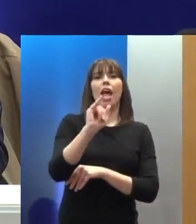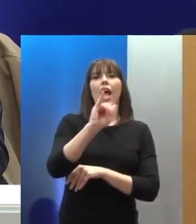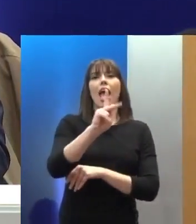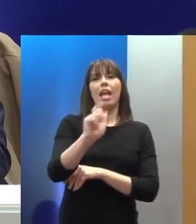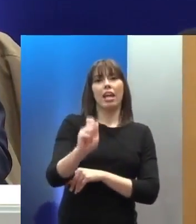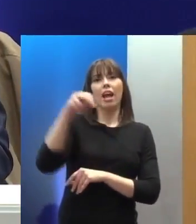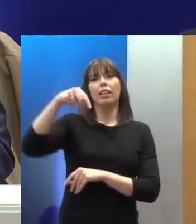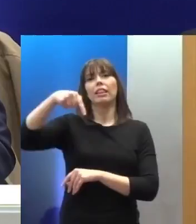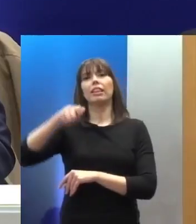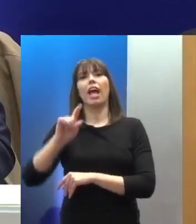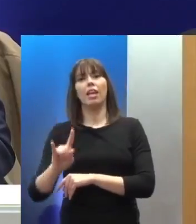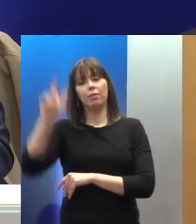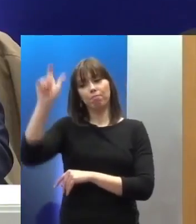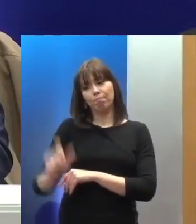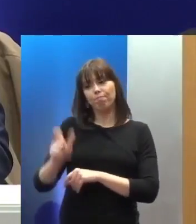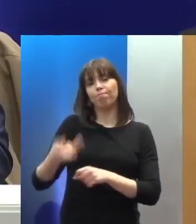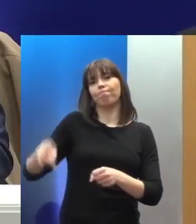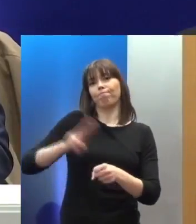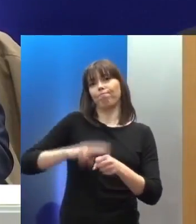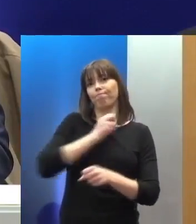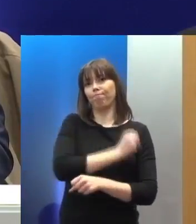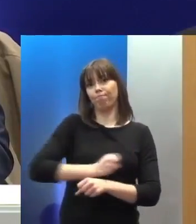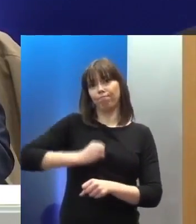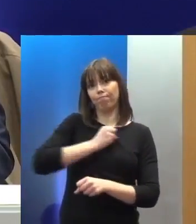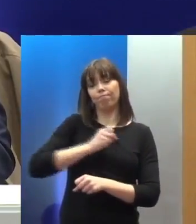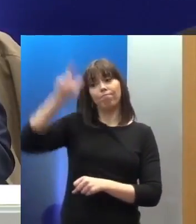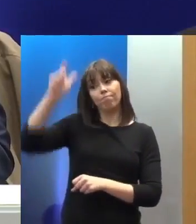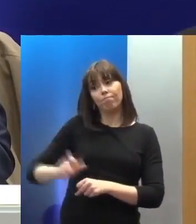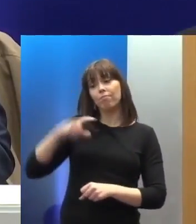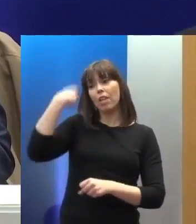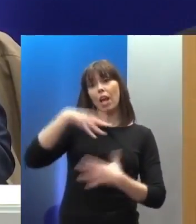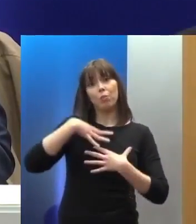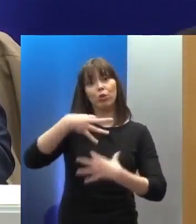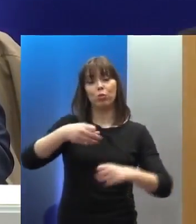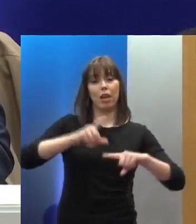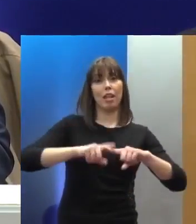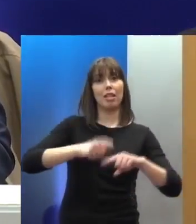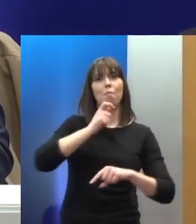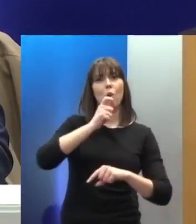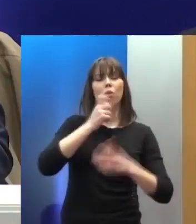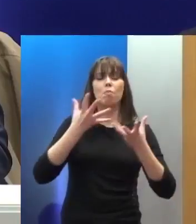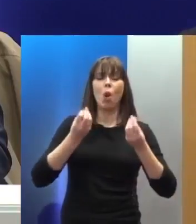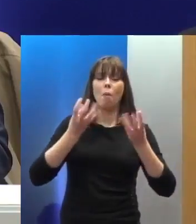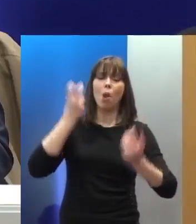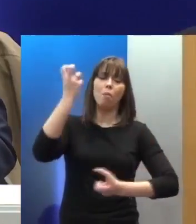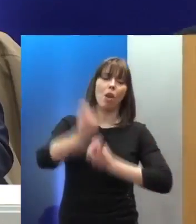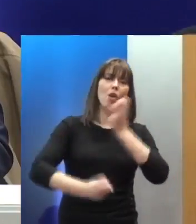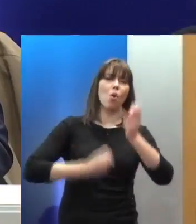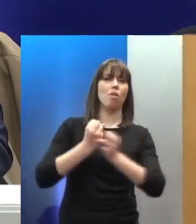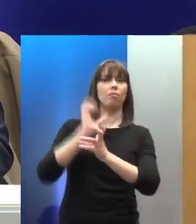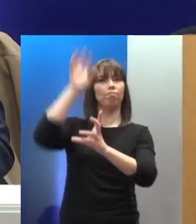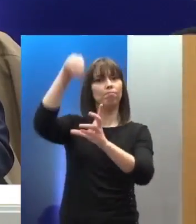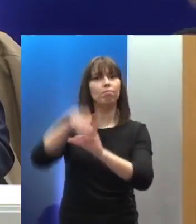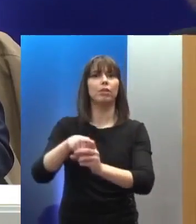εκπροσώπησε την ελληνική πολιτική για δεκαετίες στα Ηνωμένα Έθνη,